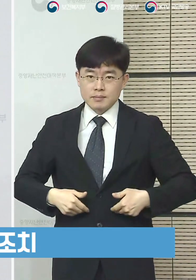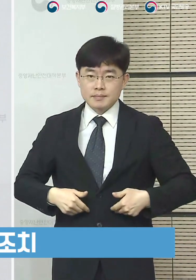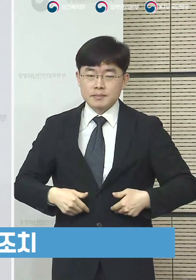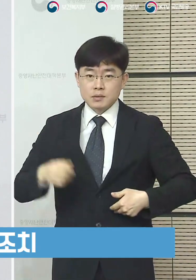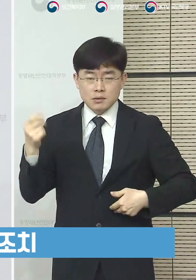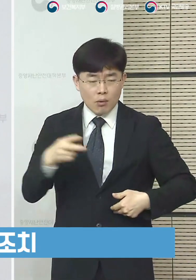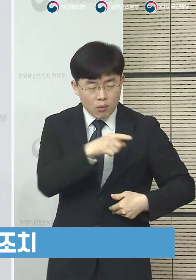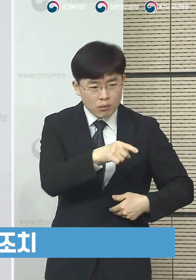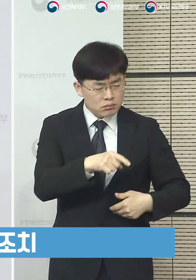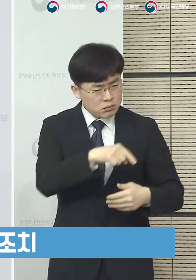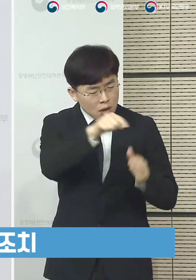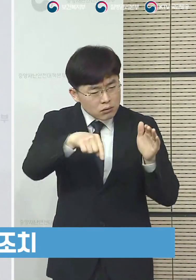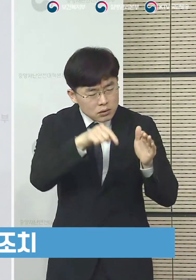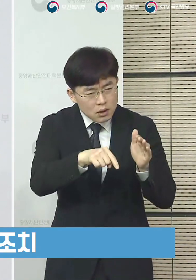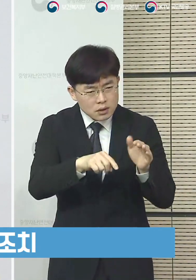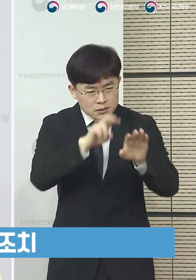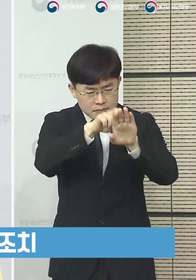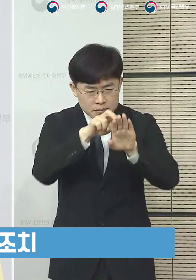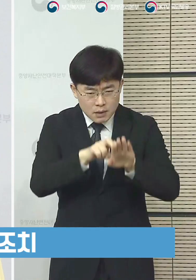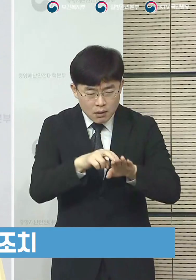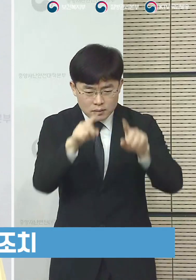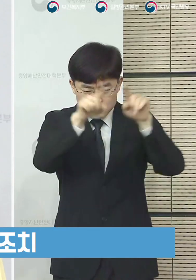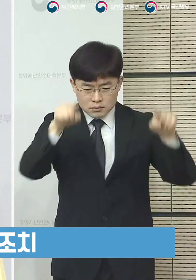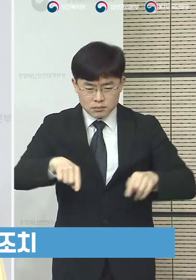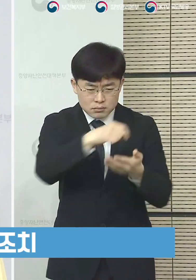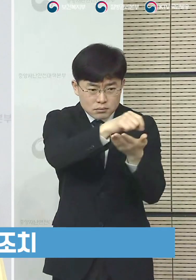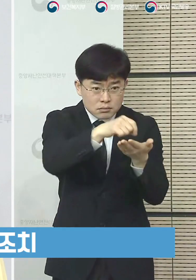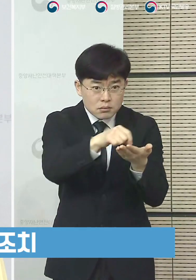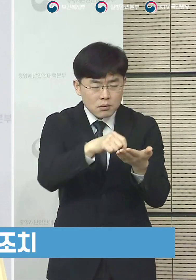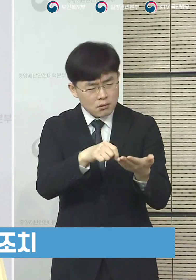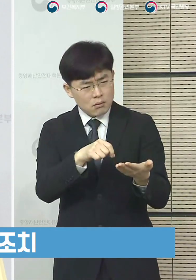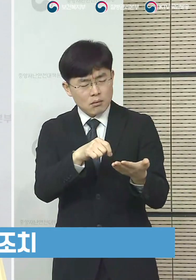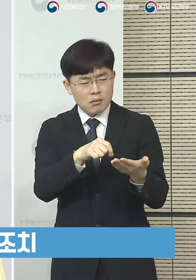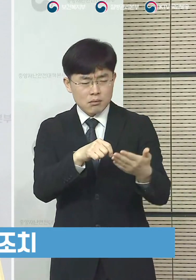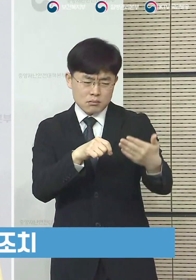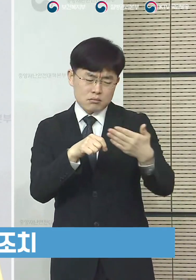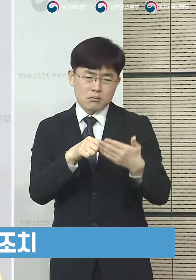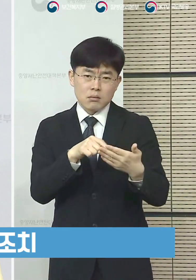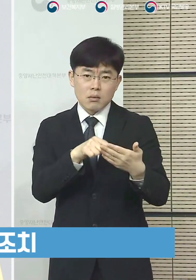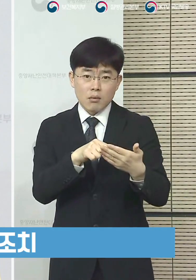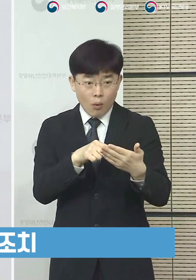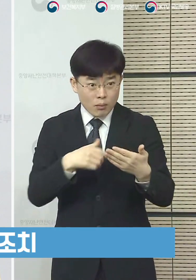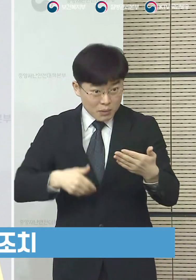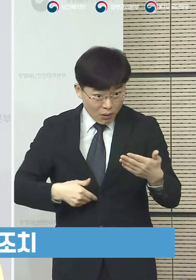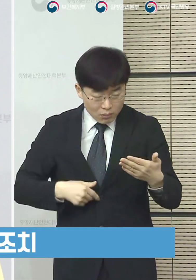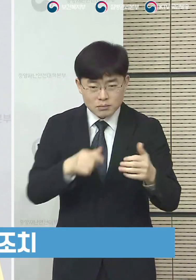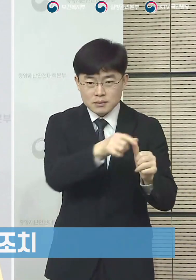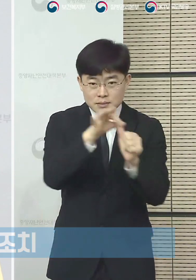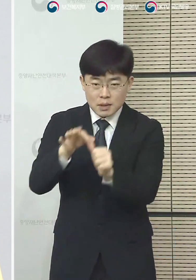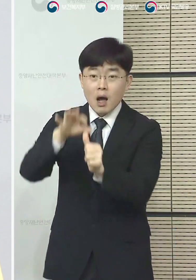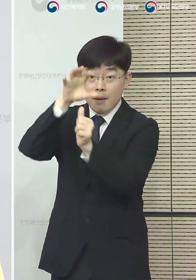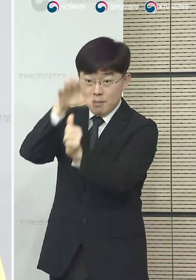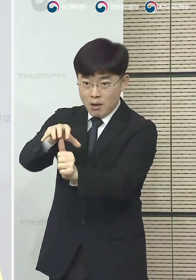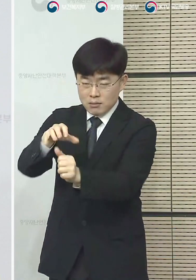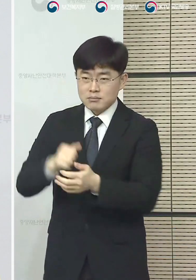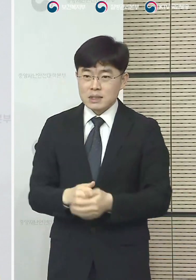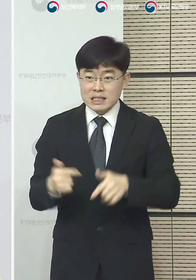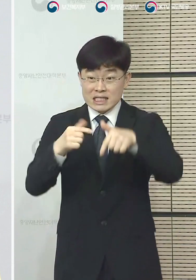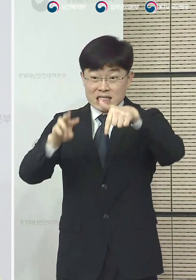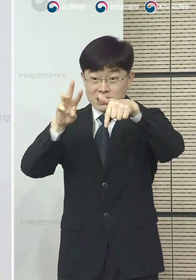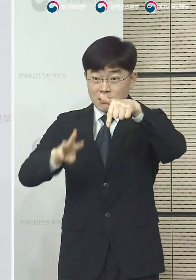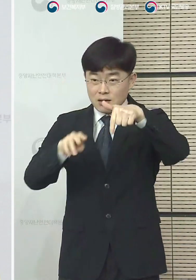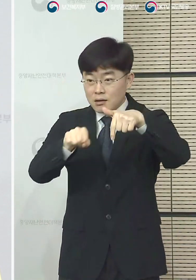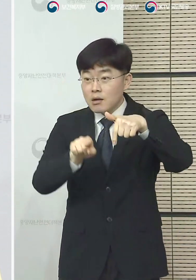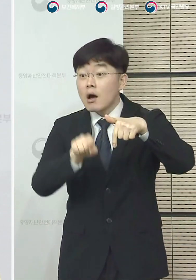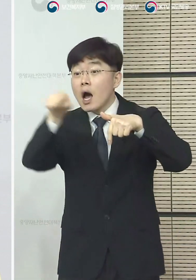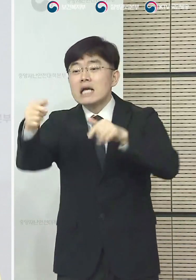문진이나 자가진단서의 내용을 보고 필요한 경우는 격리를 시킵니다. 인천공항에서 나가시기 전에